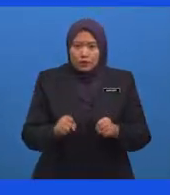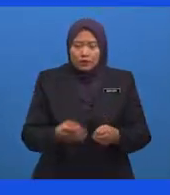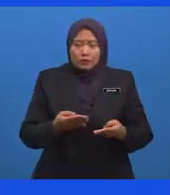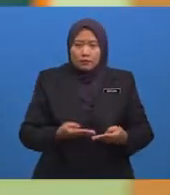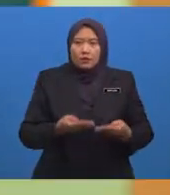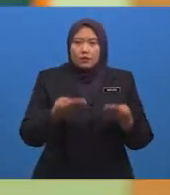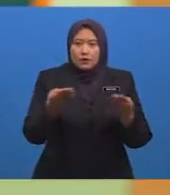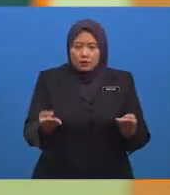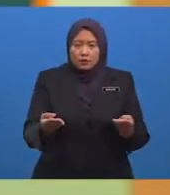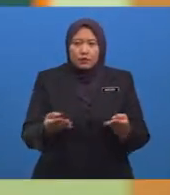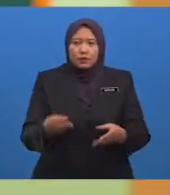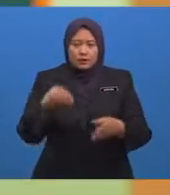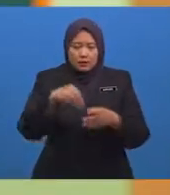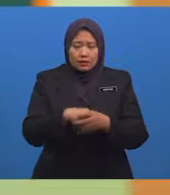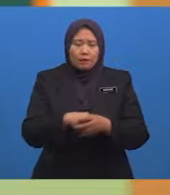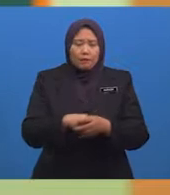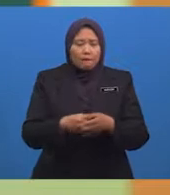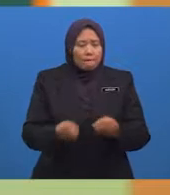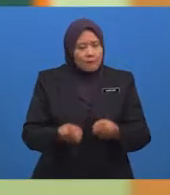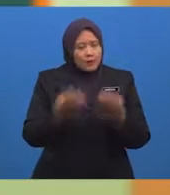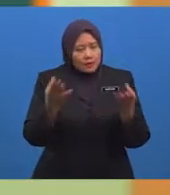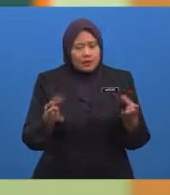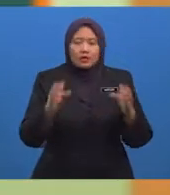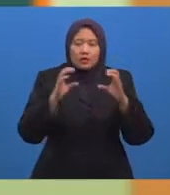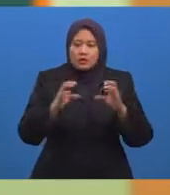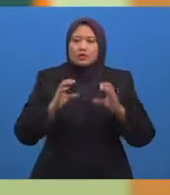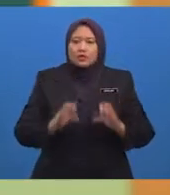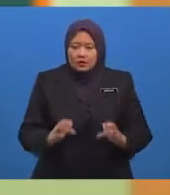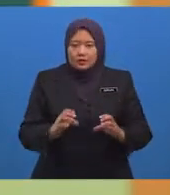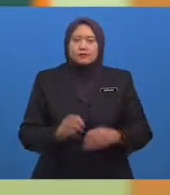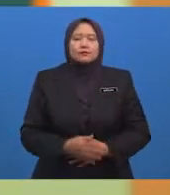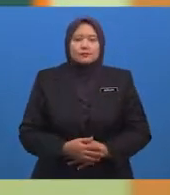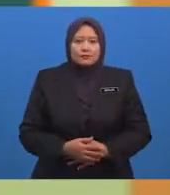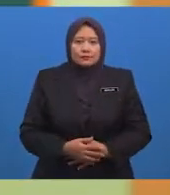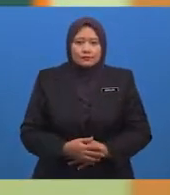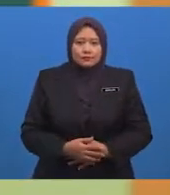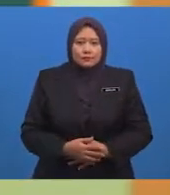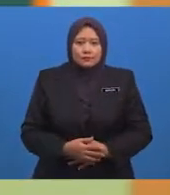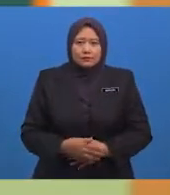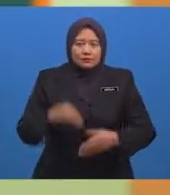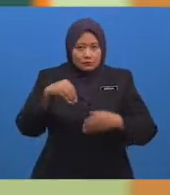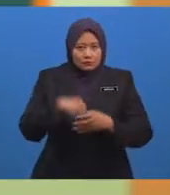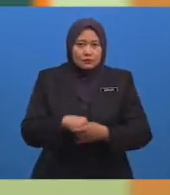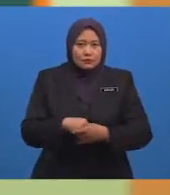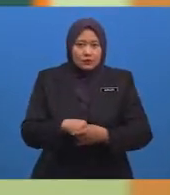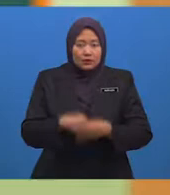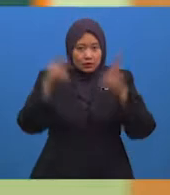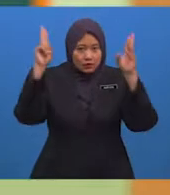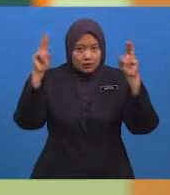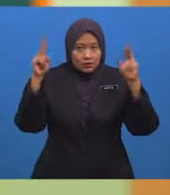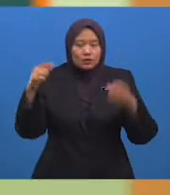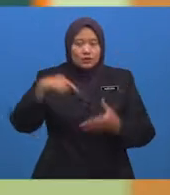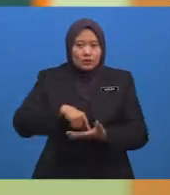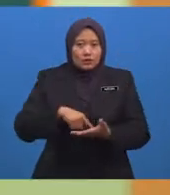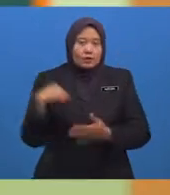Dalam tajuk kita ini Kita akan membincangkan wadah atau tempat